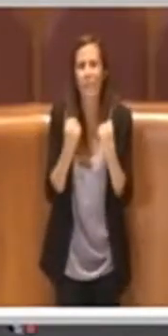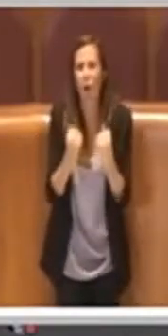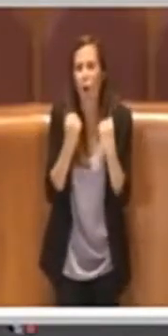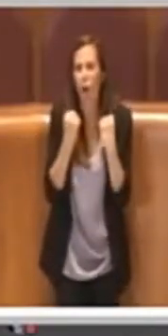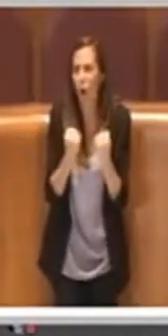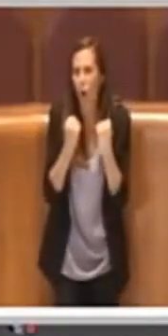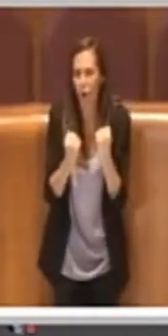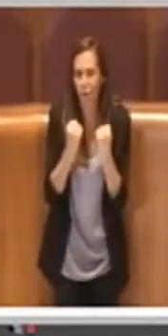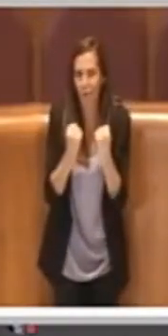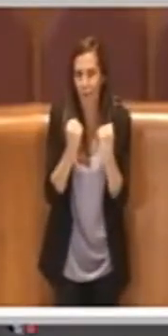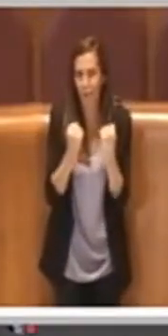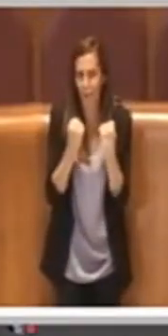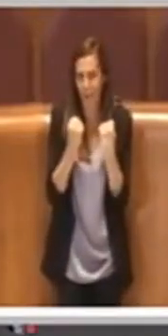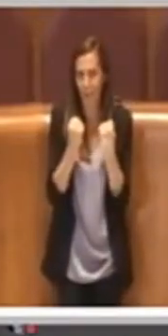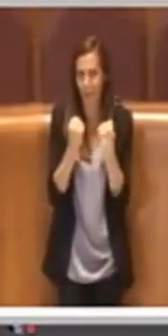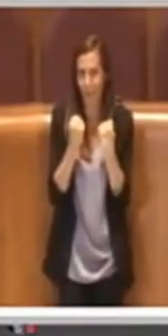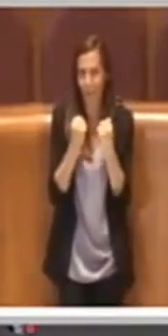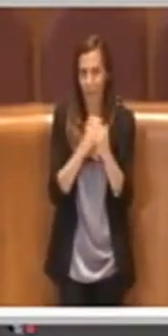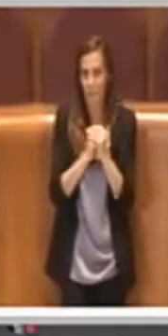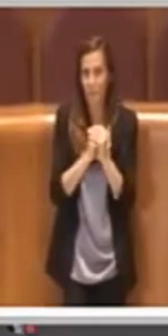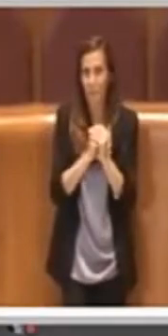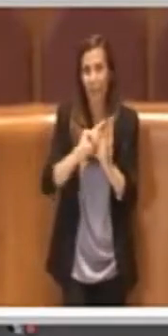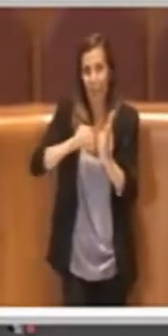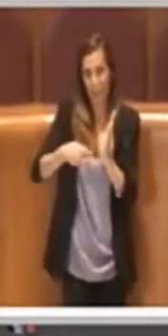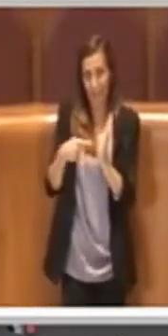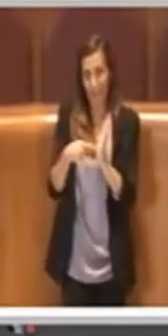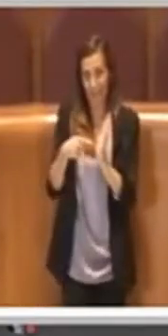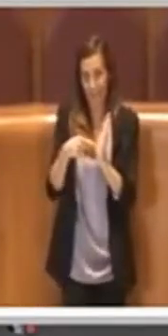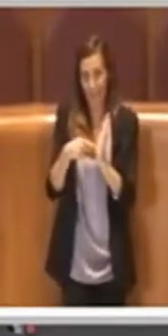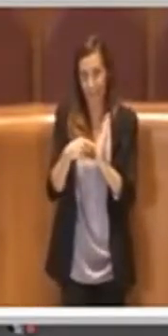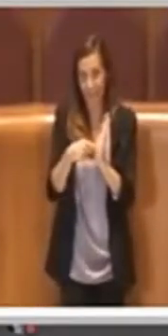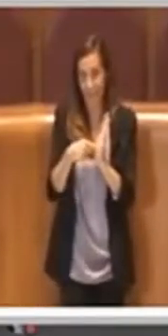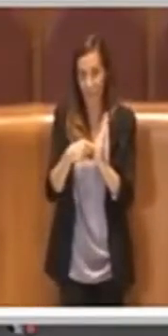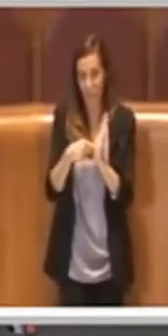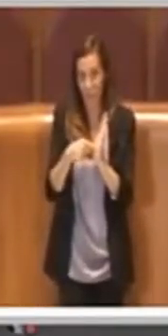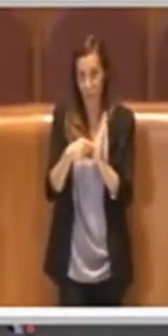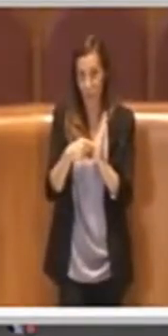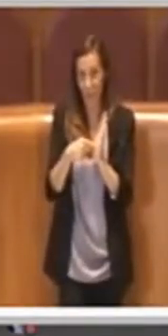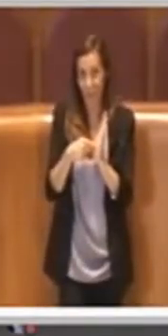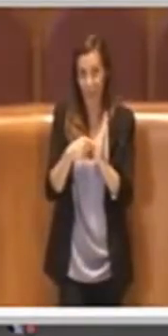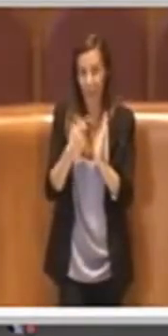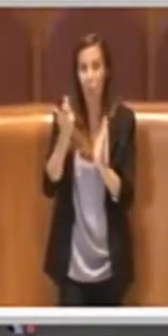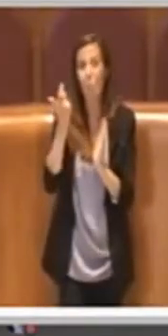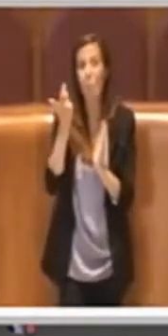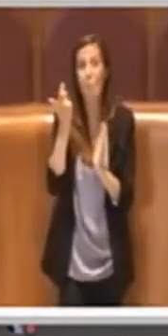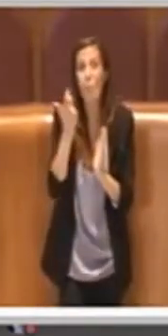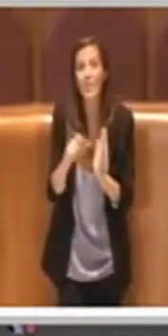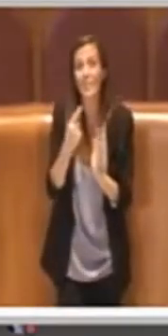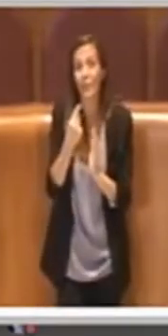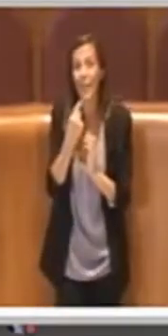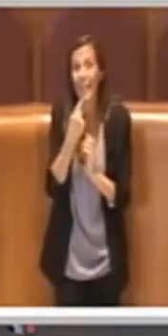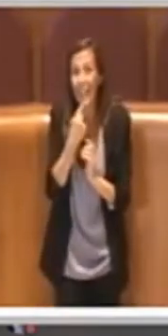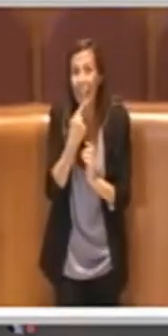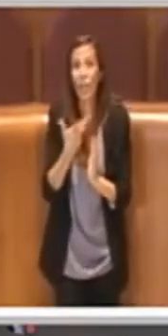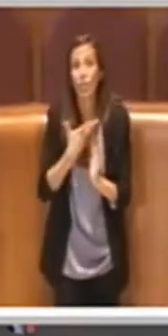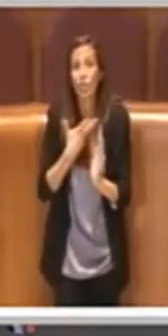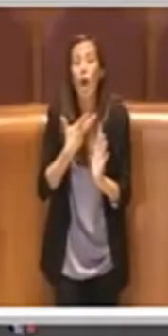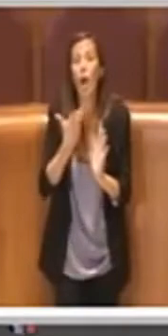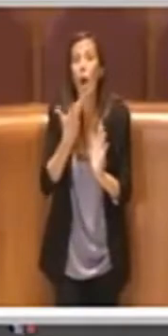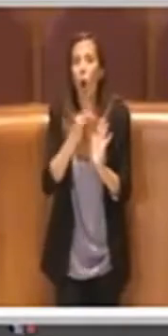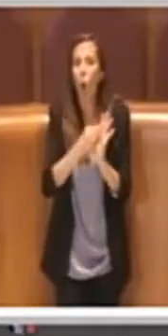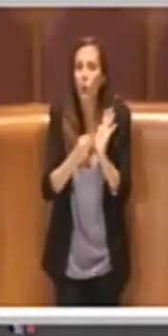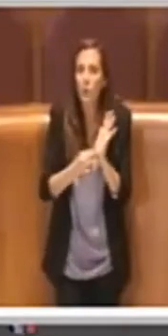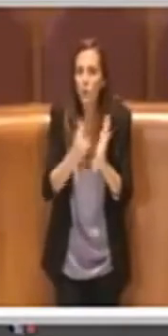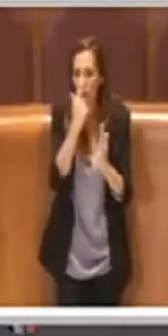emendamento, perché semplicemente chi è nelle condizioni può tranquillamente